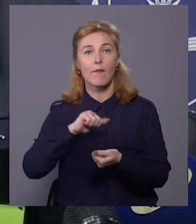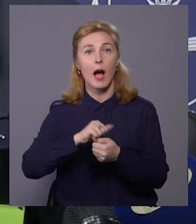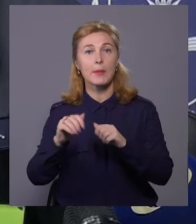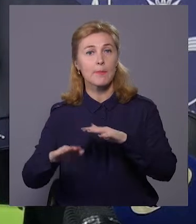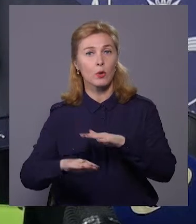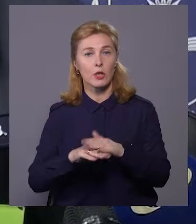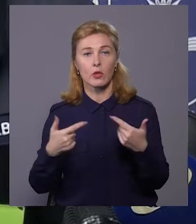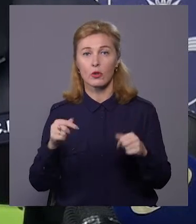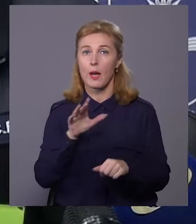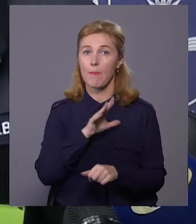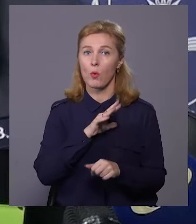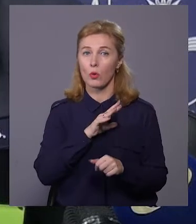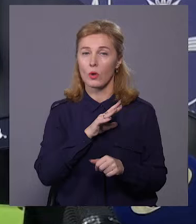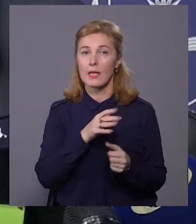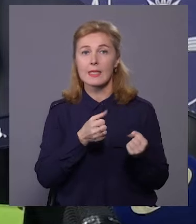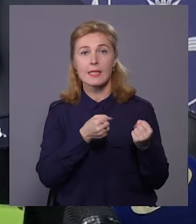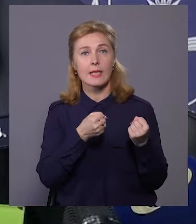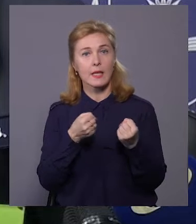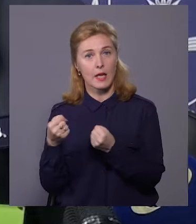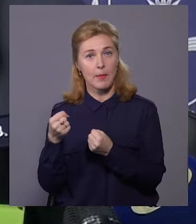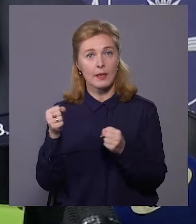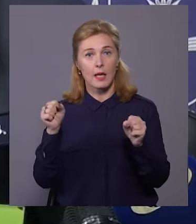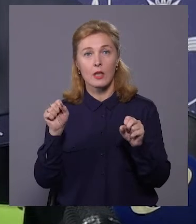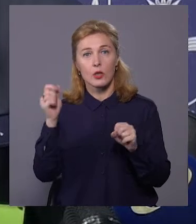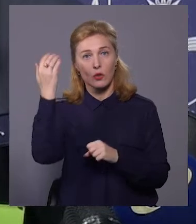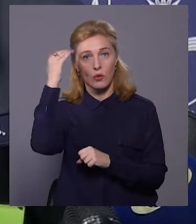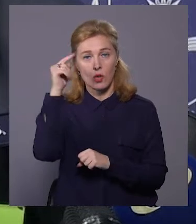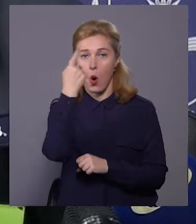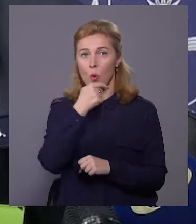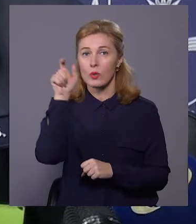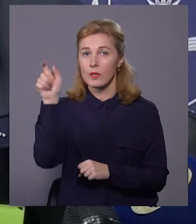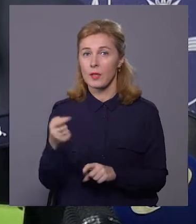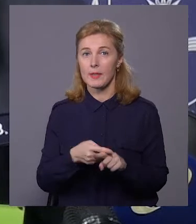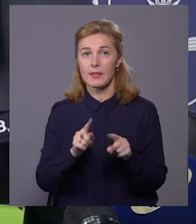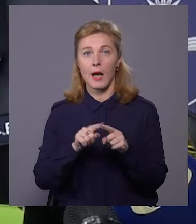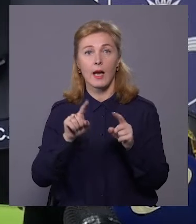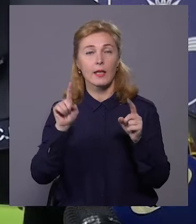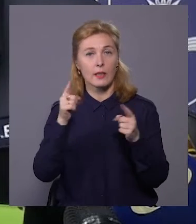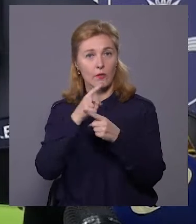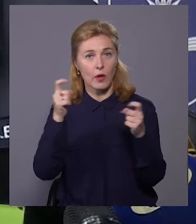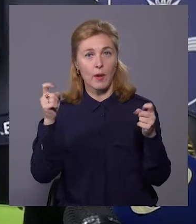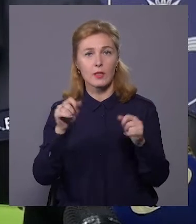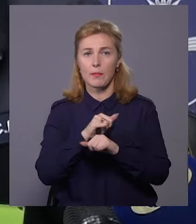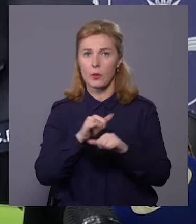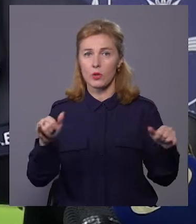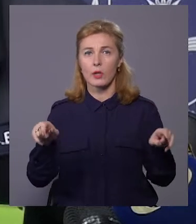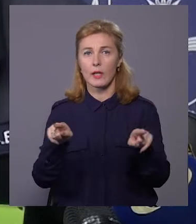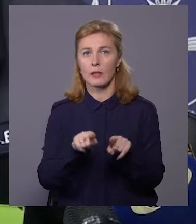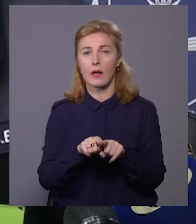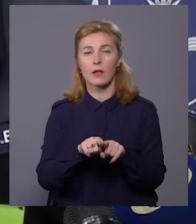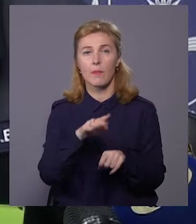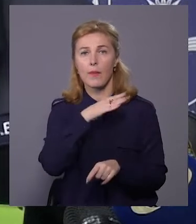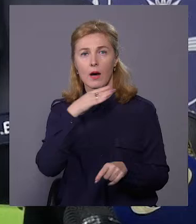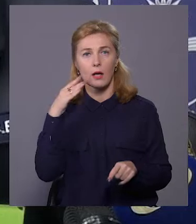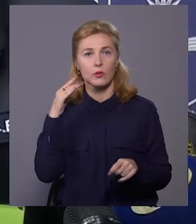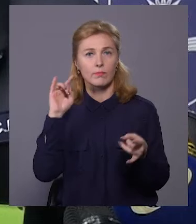-Подільському, де було затримано невідомих осіб, ця інформація вже поширилась і набрала такого оборту, що